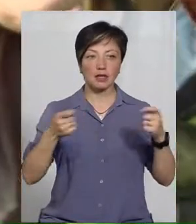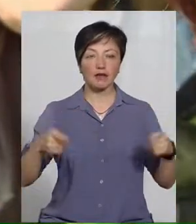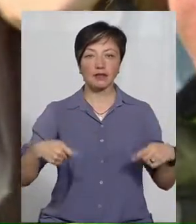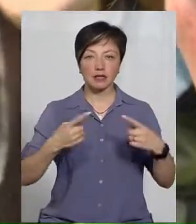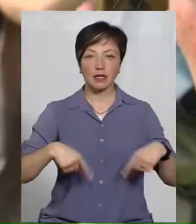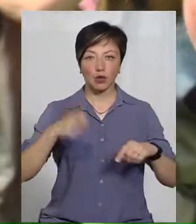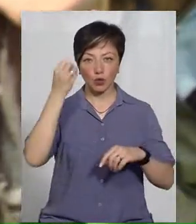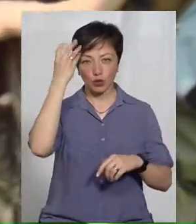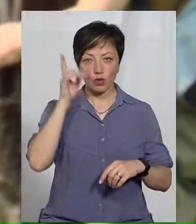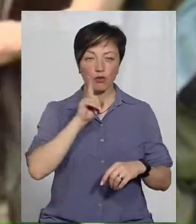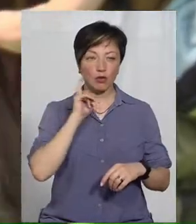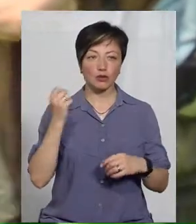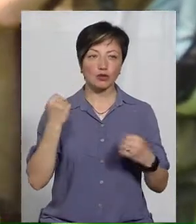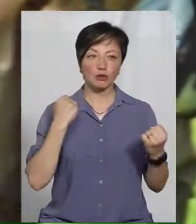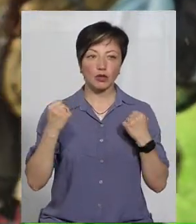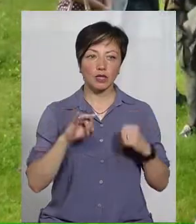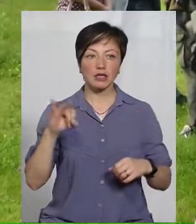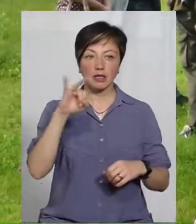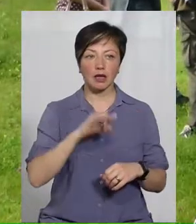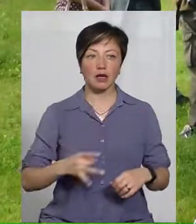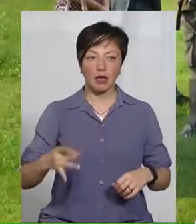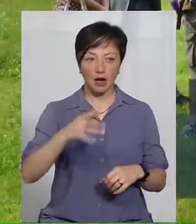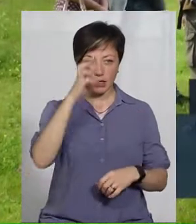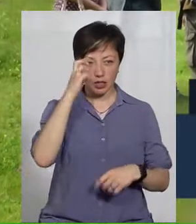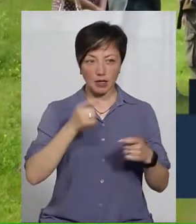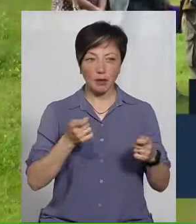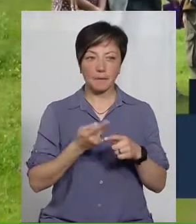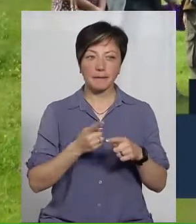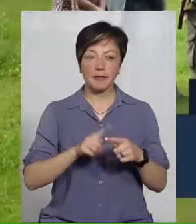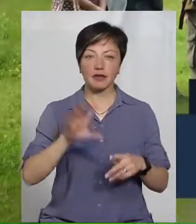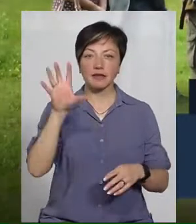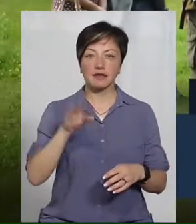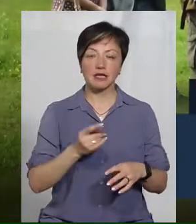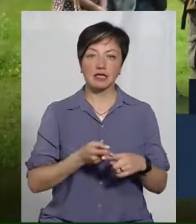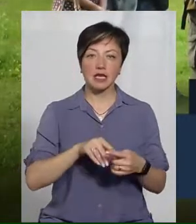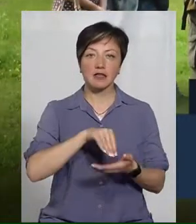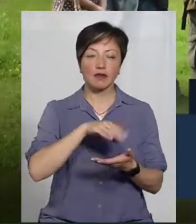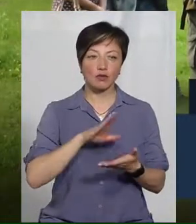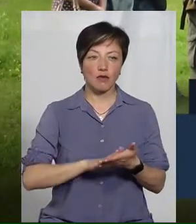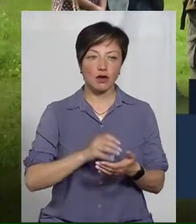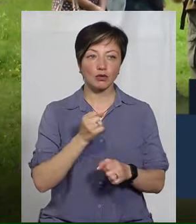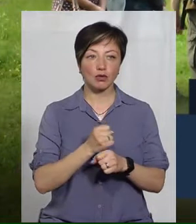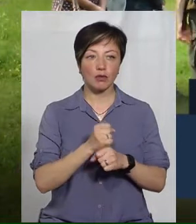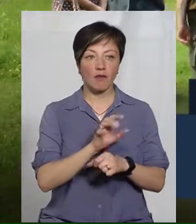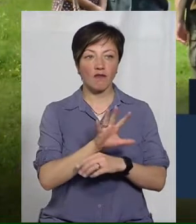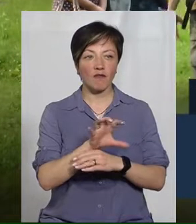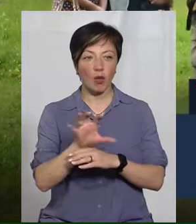молоді та спорту Ізяславської РДА Марія Кучерук. Ми все це зафіксували, зробили фото